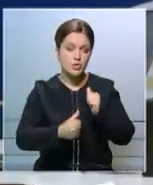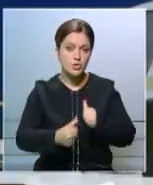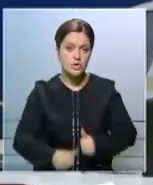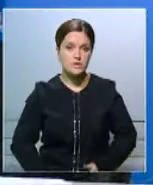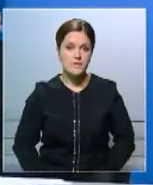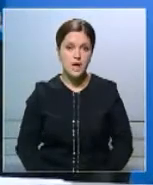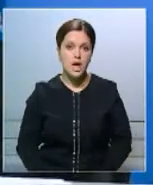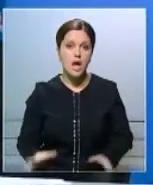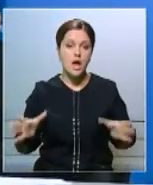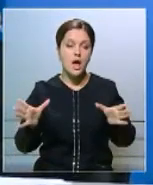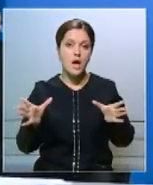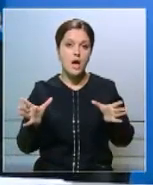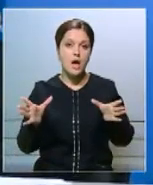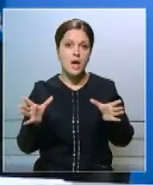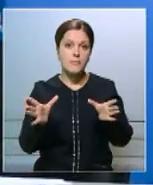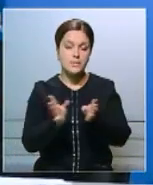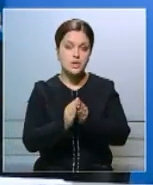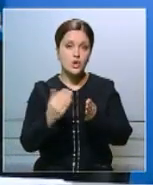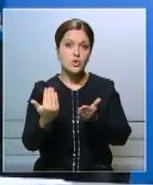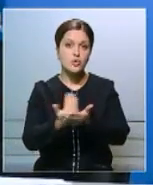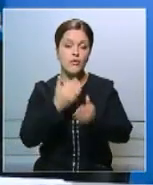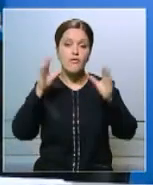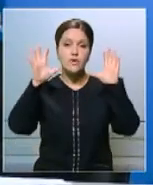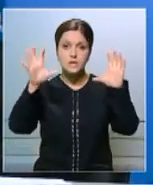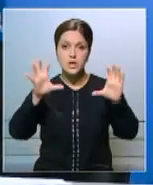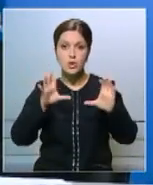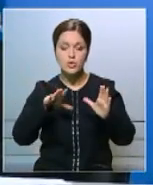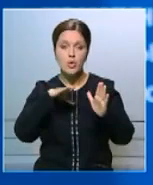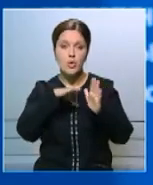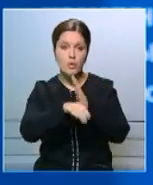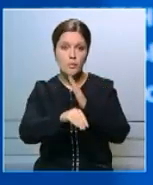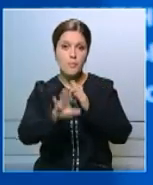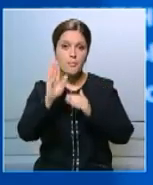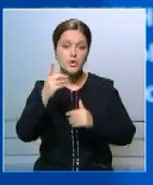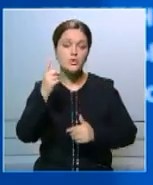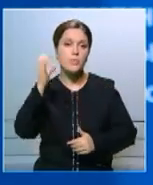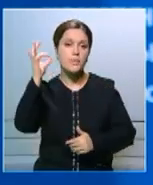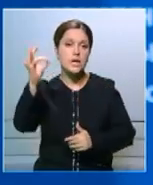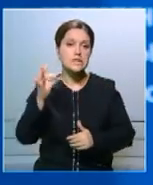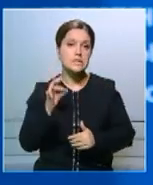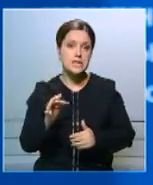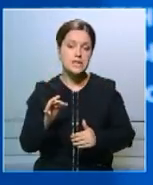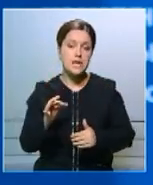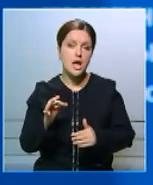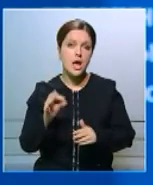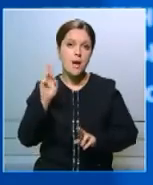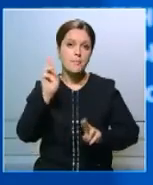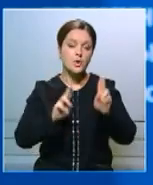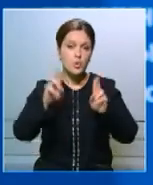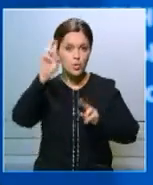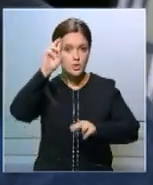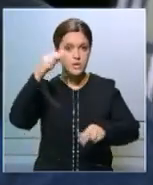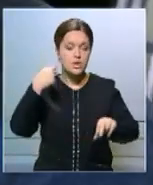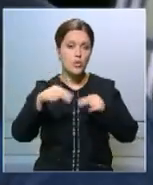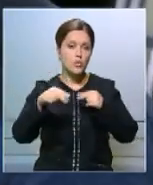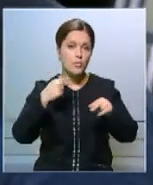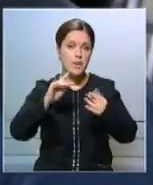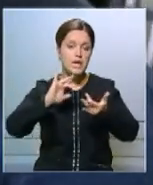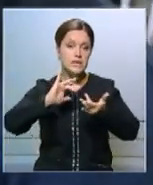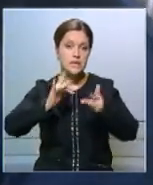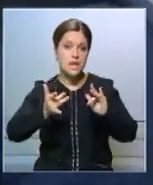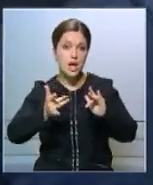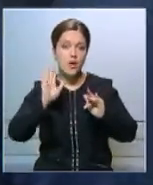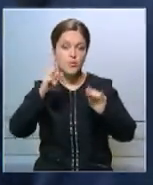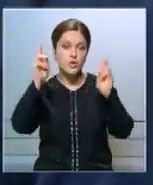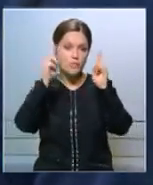Вместе с тем новый закон предусматривает институт камерального контроля, то есть 100% процедур госзакупок на веб-портале